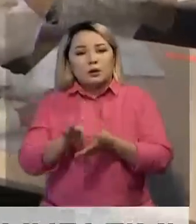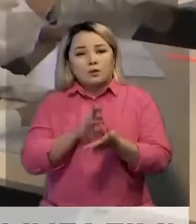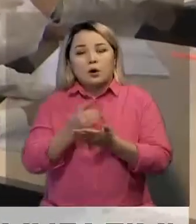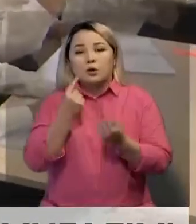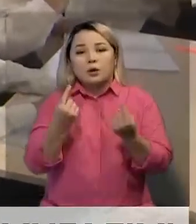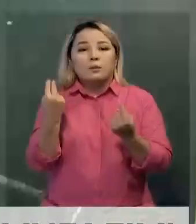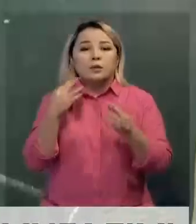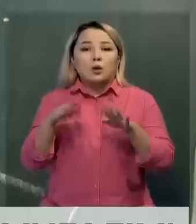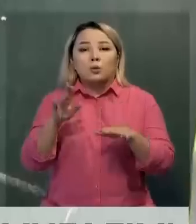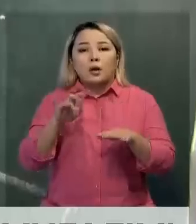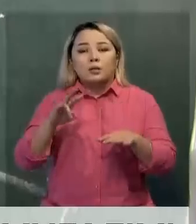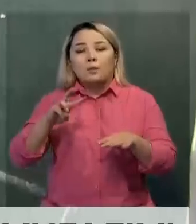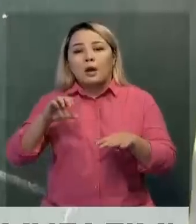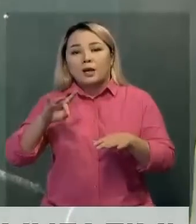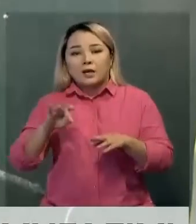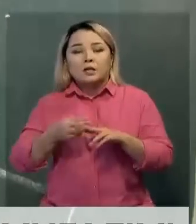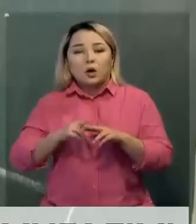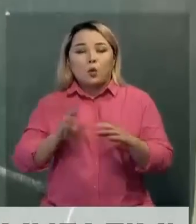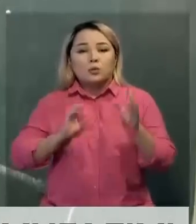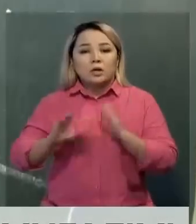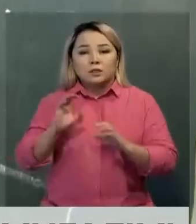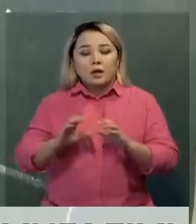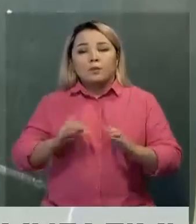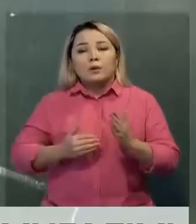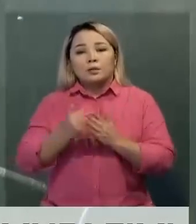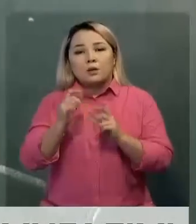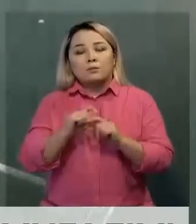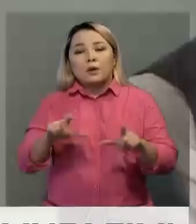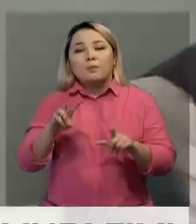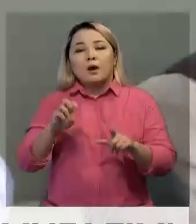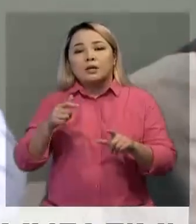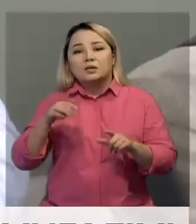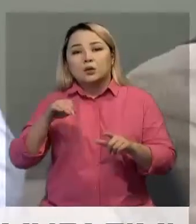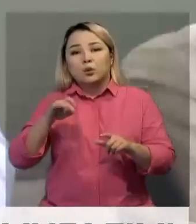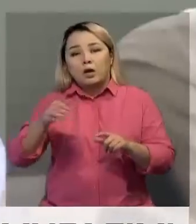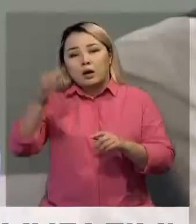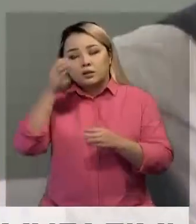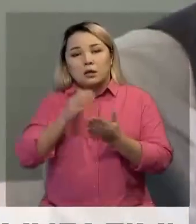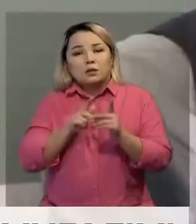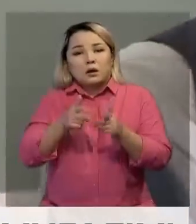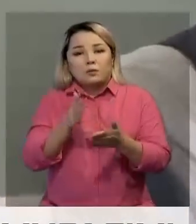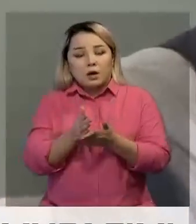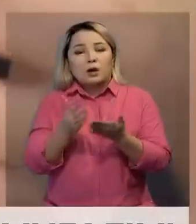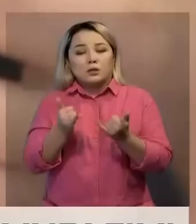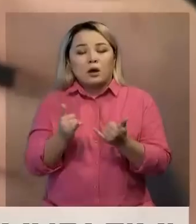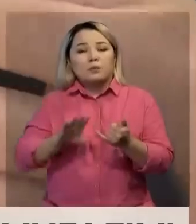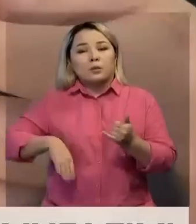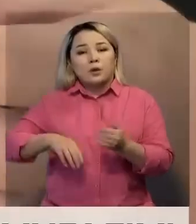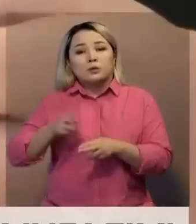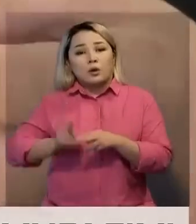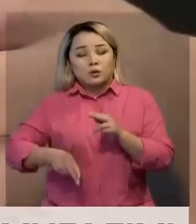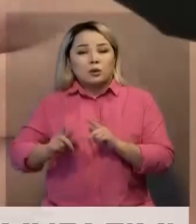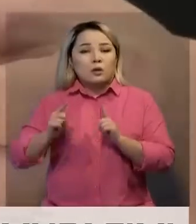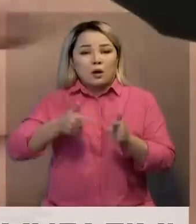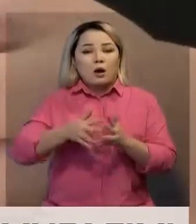ұл-Британияның Куэн Мэри атындағы университетінің магистратурасын аяқтайды. Содан кейін ауыл мектебіне келіп еңбегедеді. Құстаздық әтіп жүргенеде